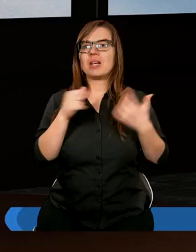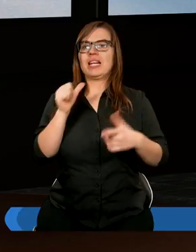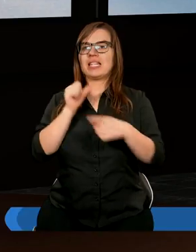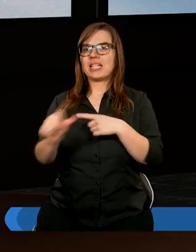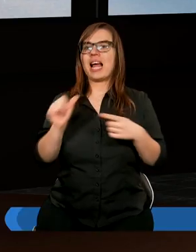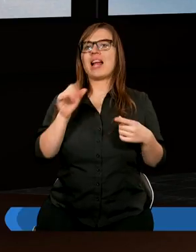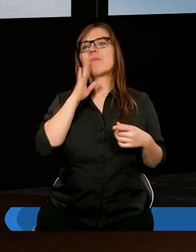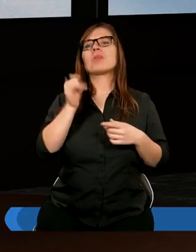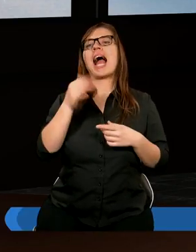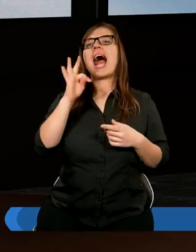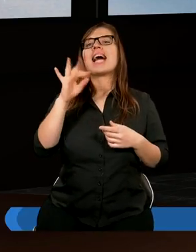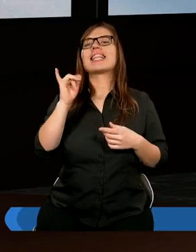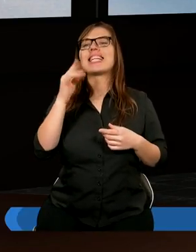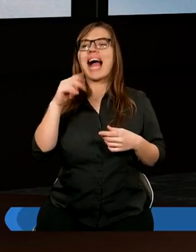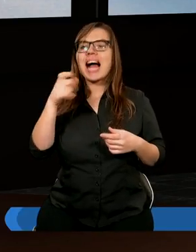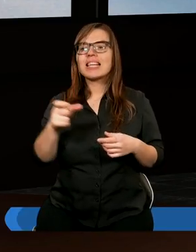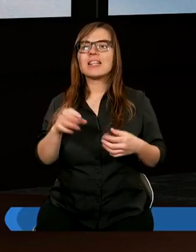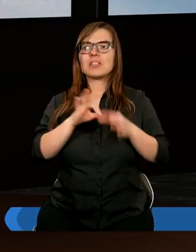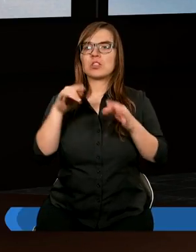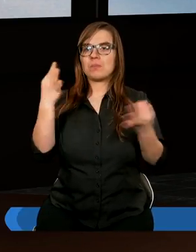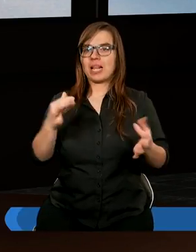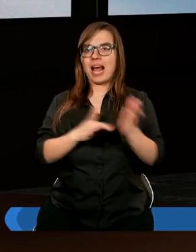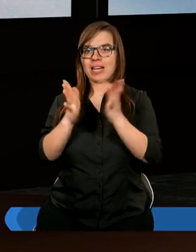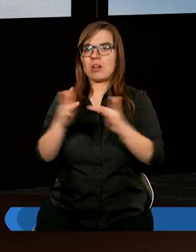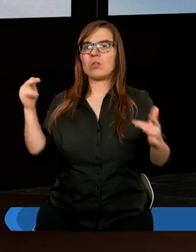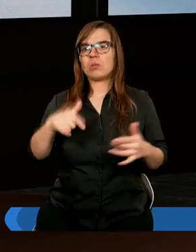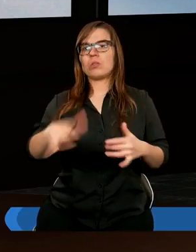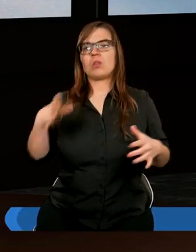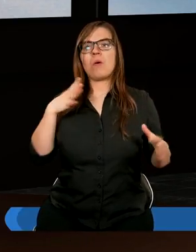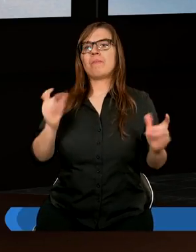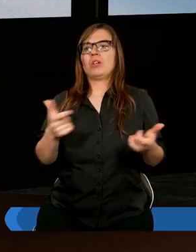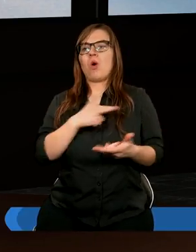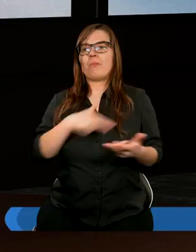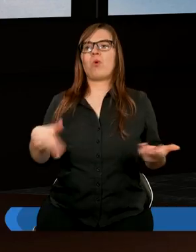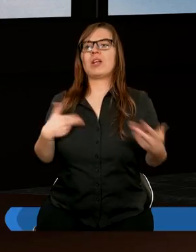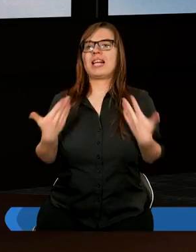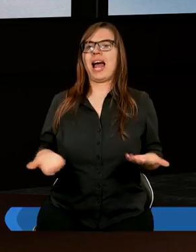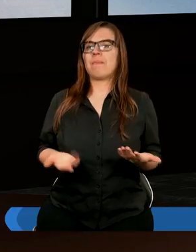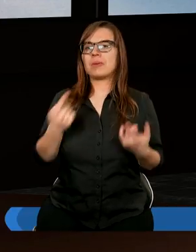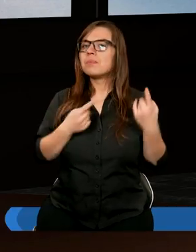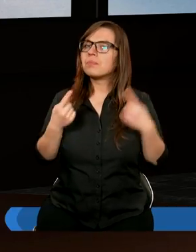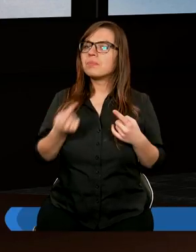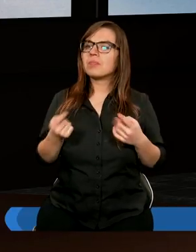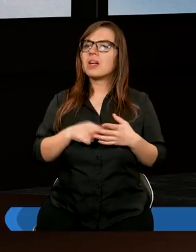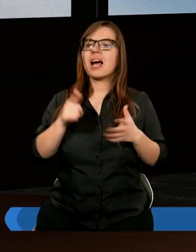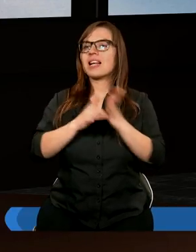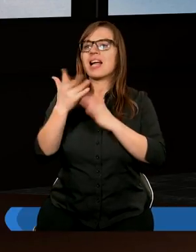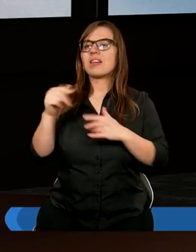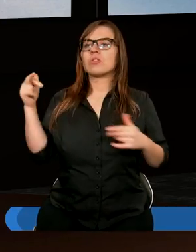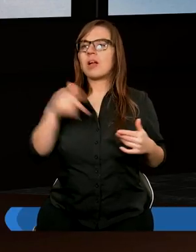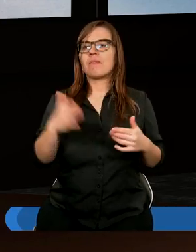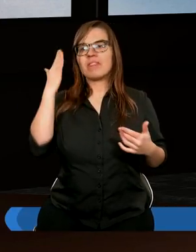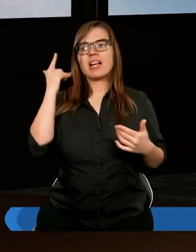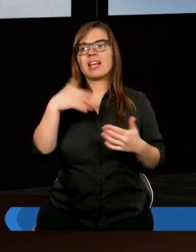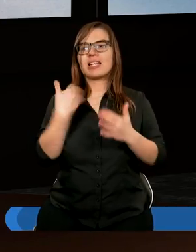jesteśmy jak na Titaniku, że po prostu gdyby Jezus teraz przyszedł, co by było z nami. No Jezus nie przyszedł.